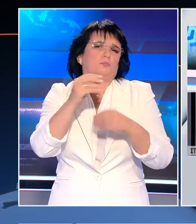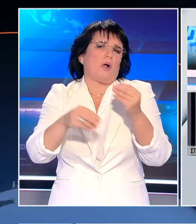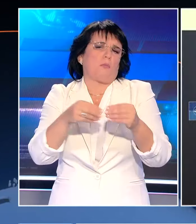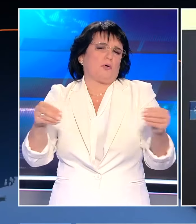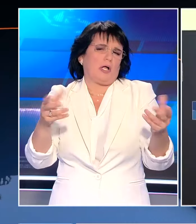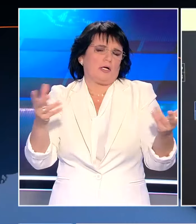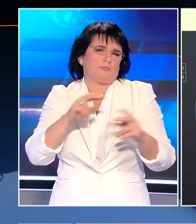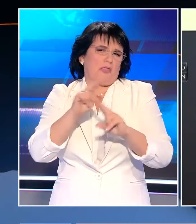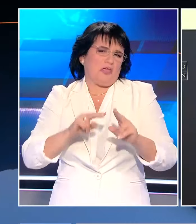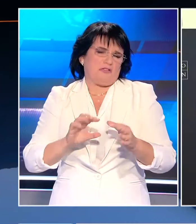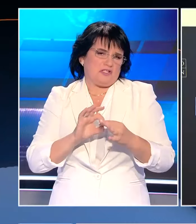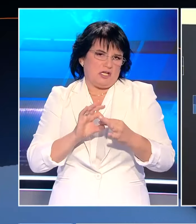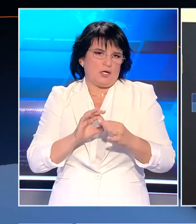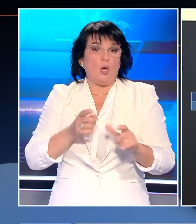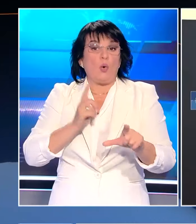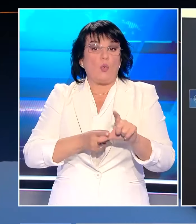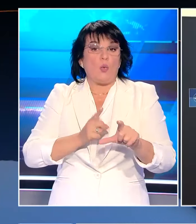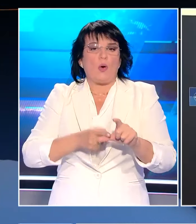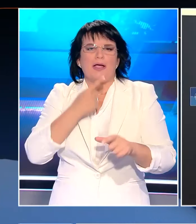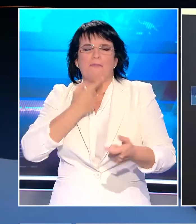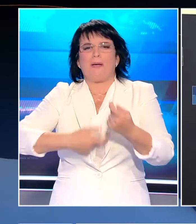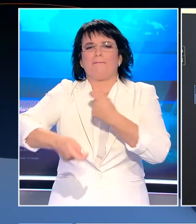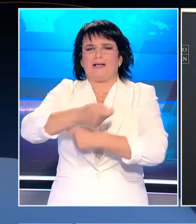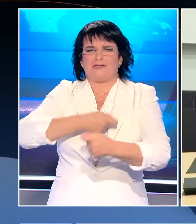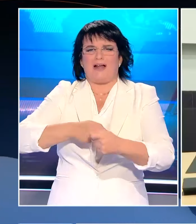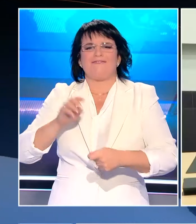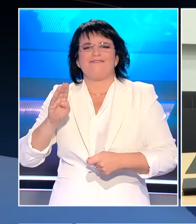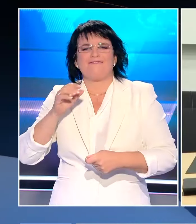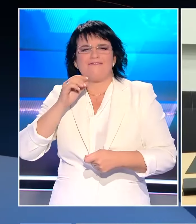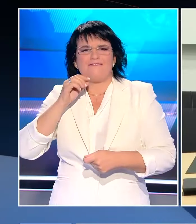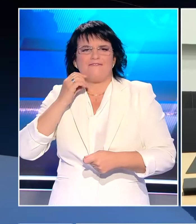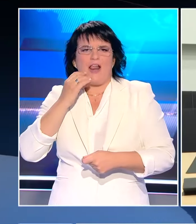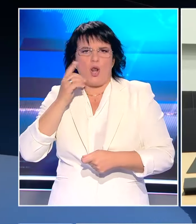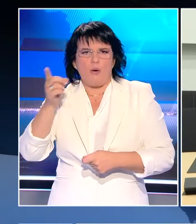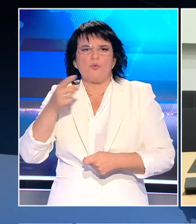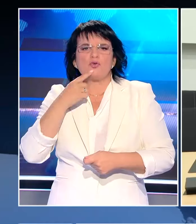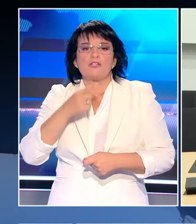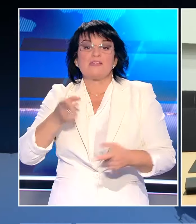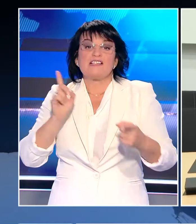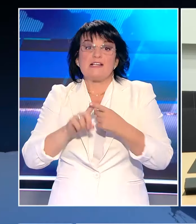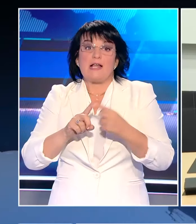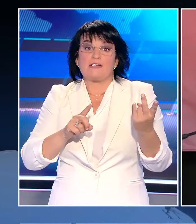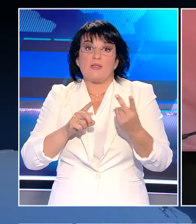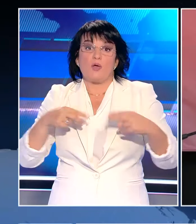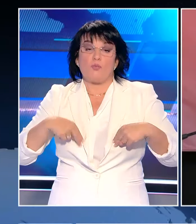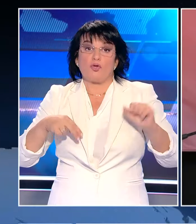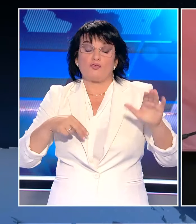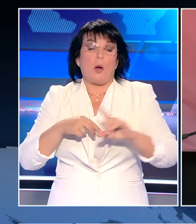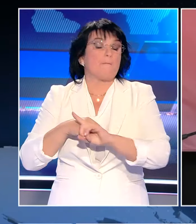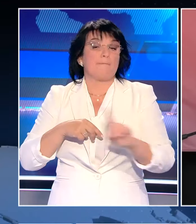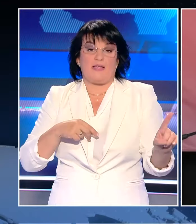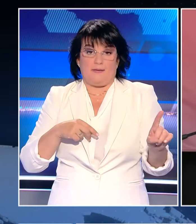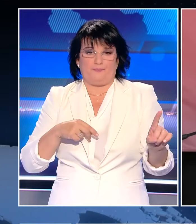διεθνείς σχέσεις. Το ΚΚΕ κάνει λόγο για παζάρι, ενώ ο Κυριάκος Βελόπλος ζητά να μην γίνει η συνάντηση για απετρίτη Φιντάν. Τα